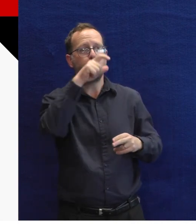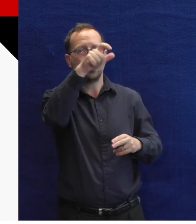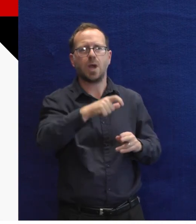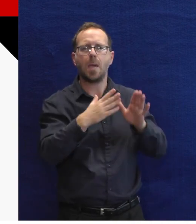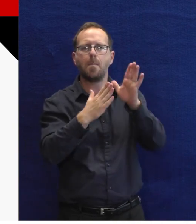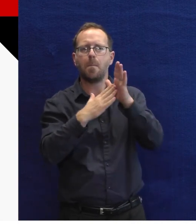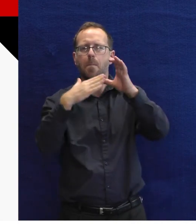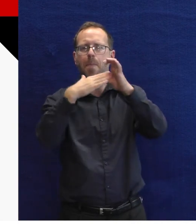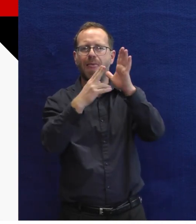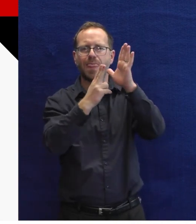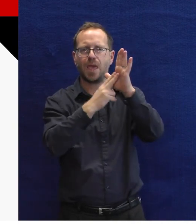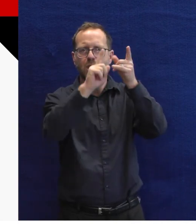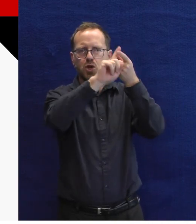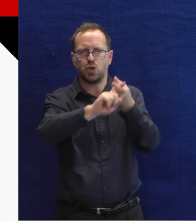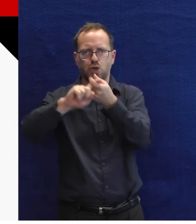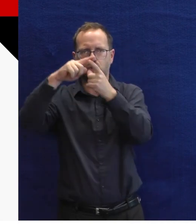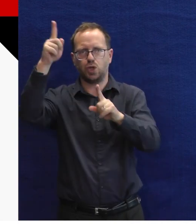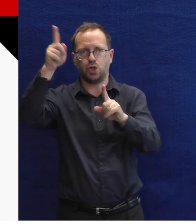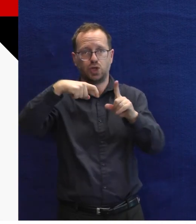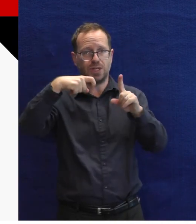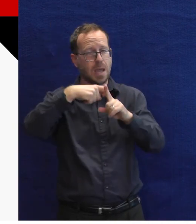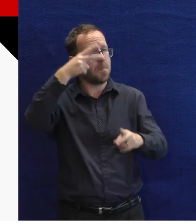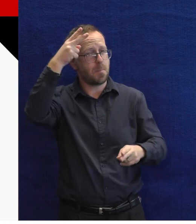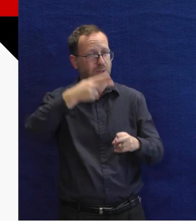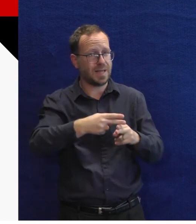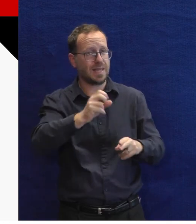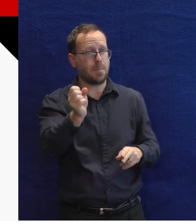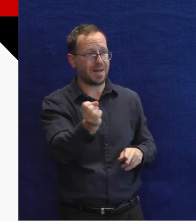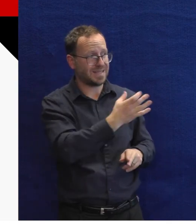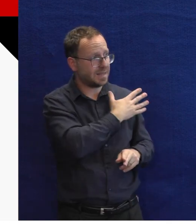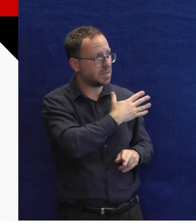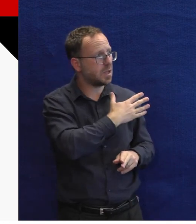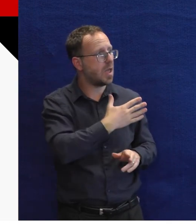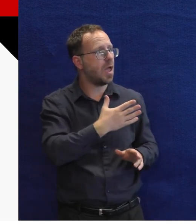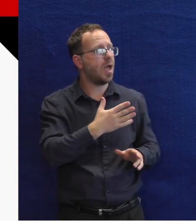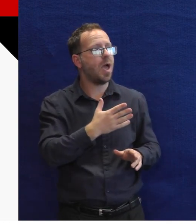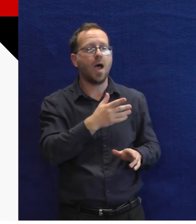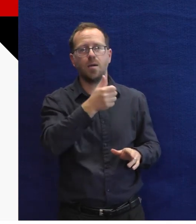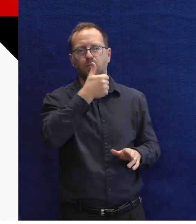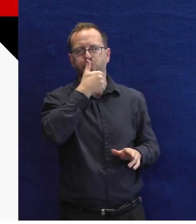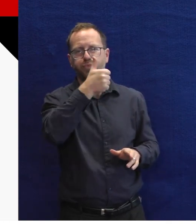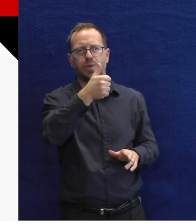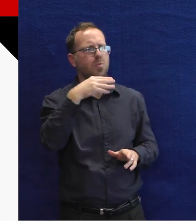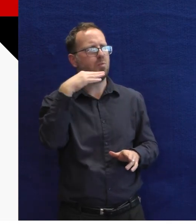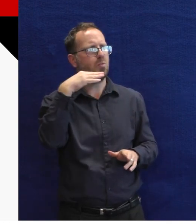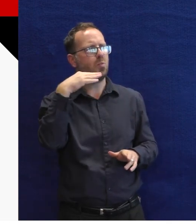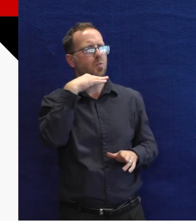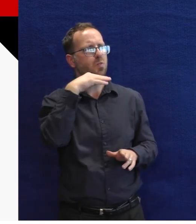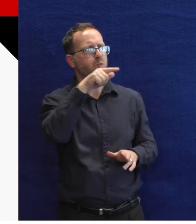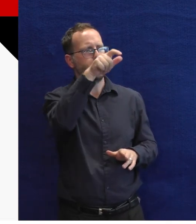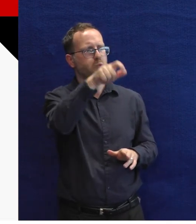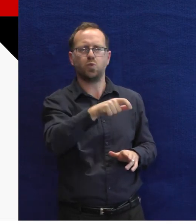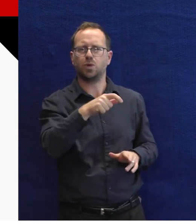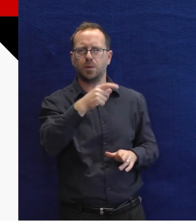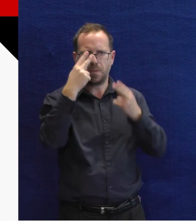poprosil bych teda Jirku Menčíka, aby si nachystal se svojí poslední prezentací, kterou tento blok uzavřeme. Tak, Zdeňku, já tě